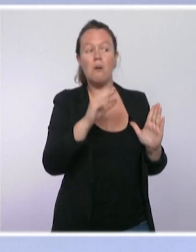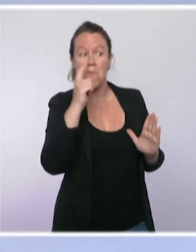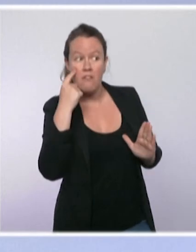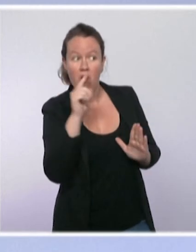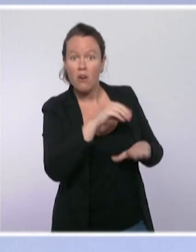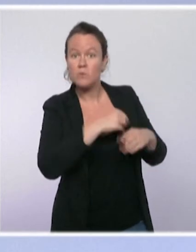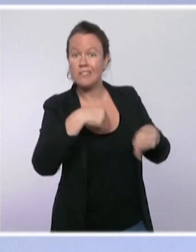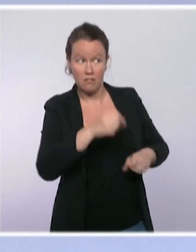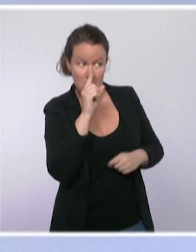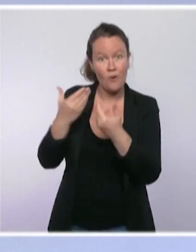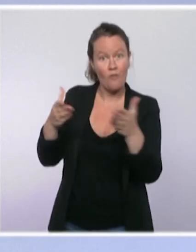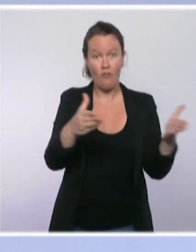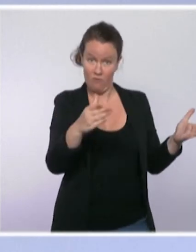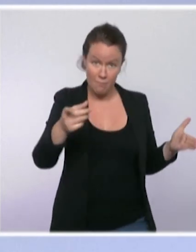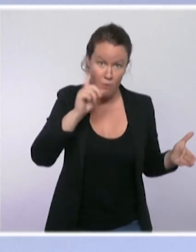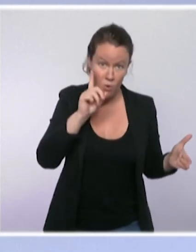pour échanger sur ce sujet-là.